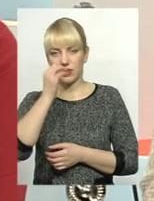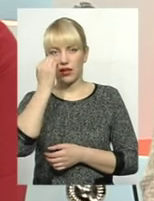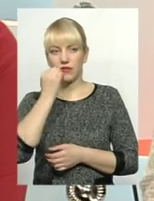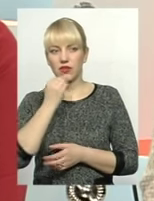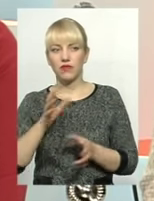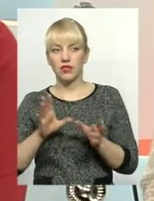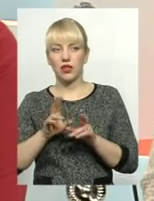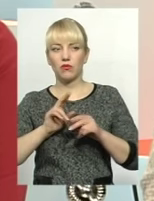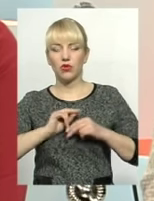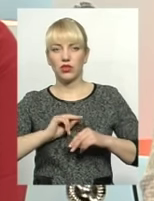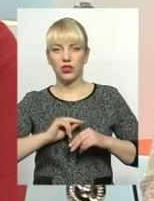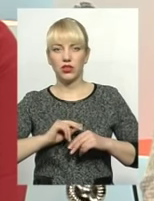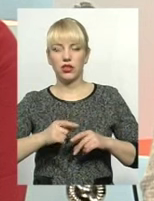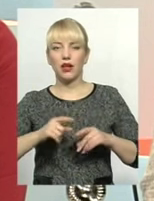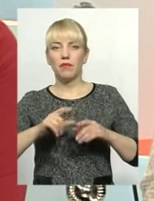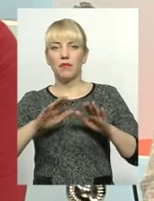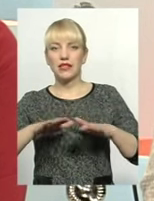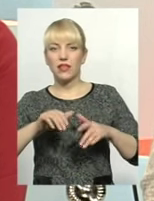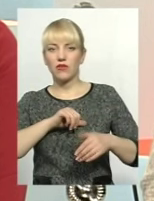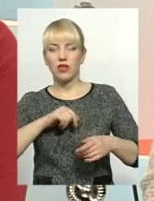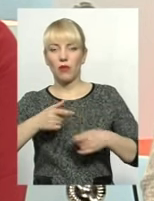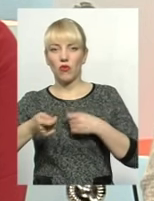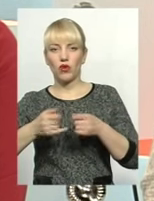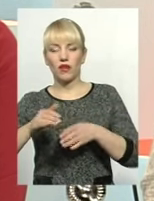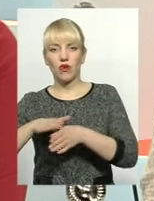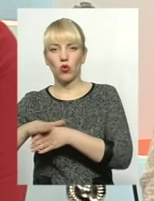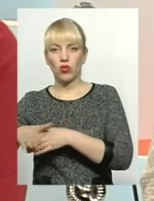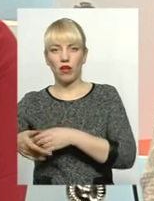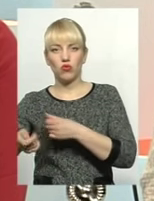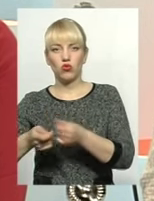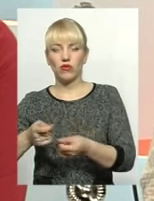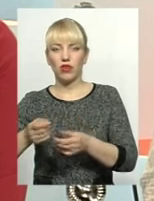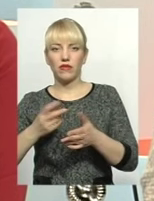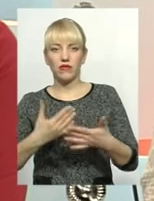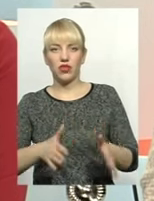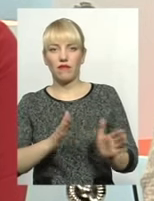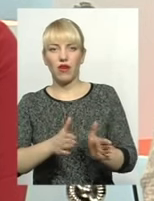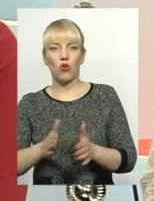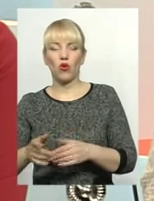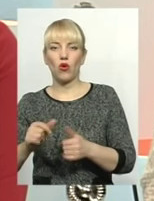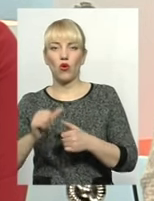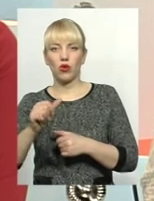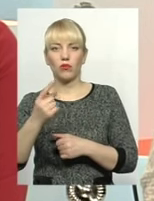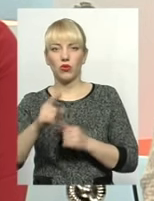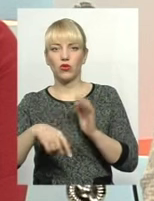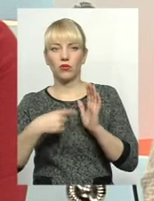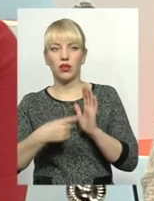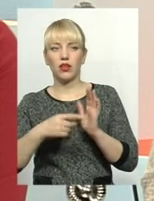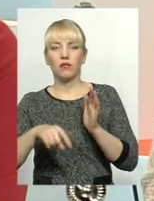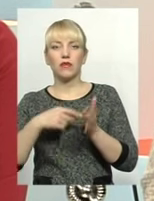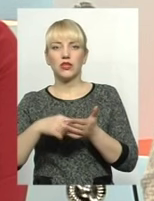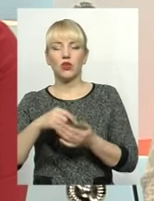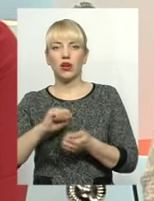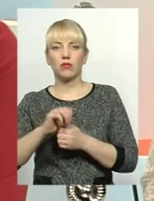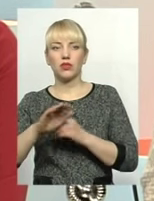взаємодії і співпраці органів місцевого саморядування і виконавчої влади врегульовано. Окрім одного питання, міста Кам'янець